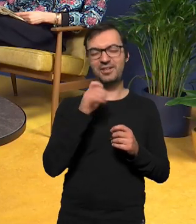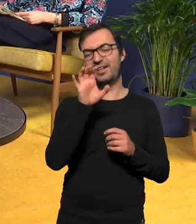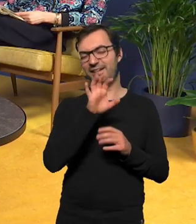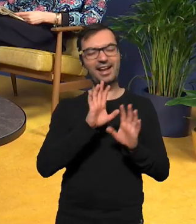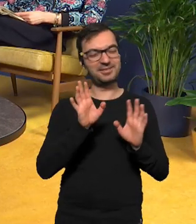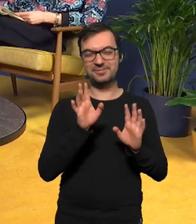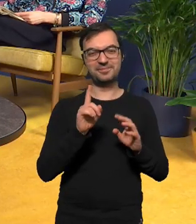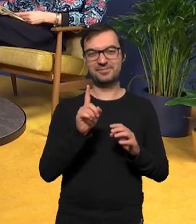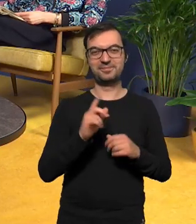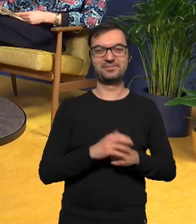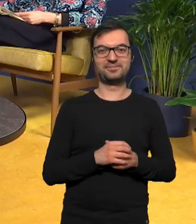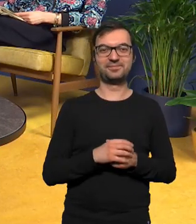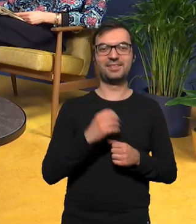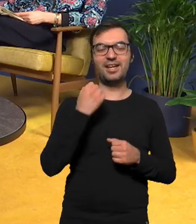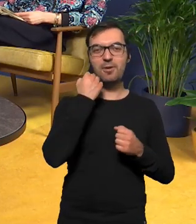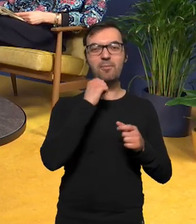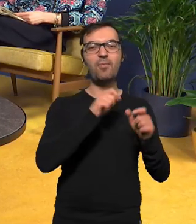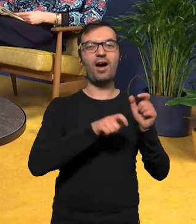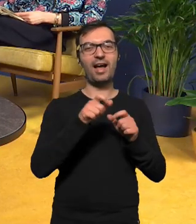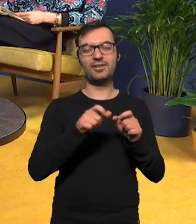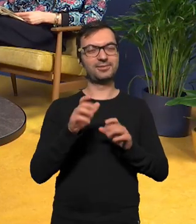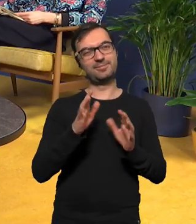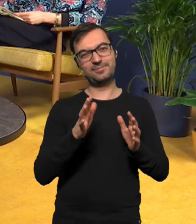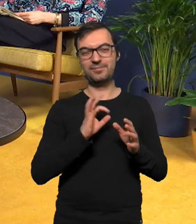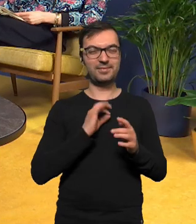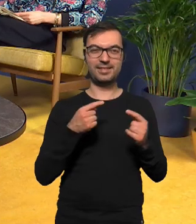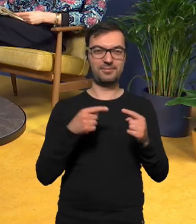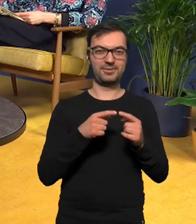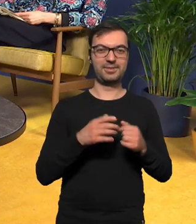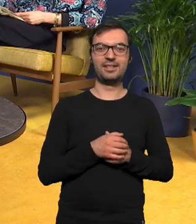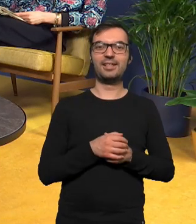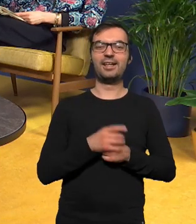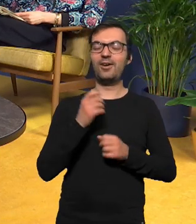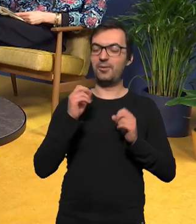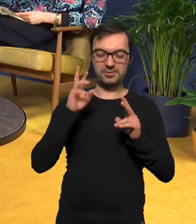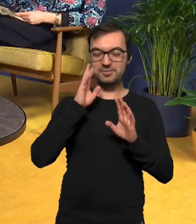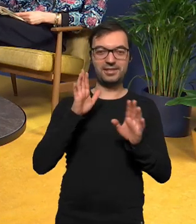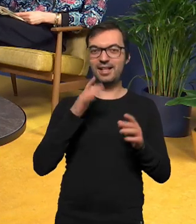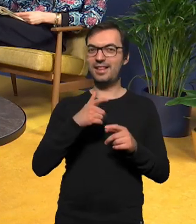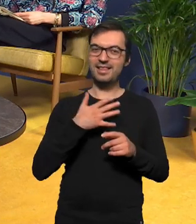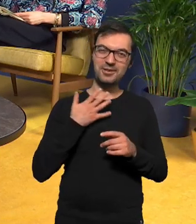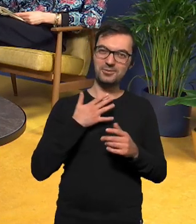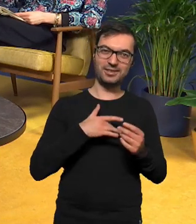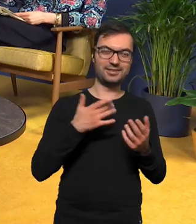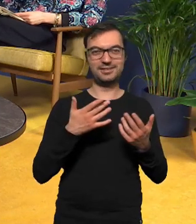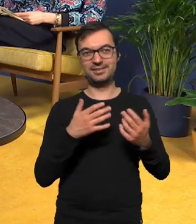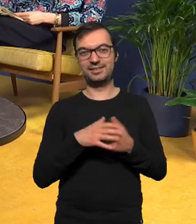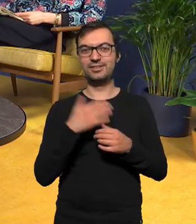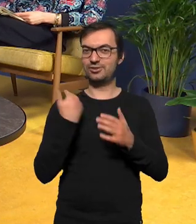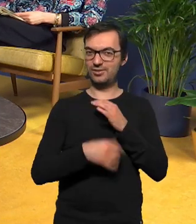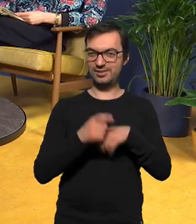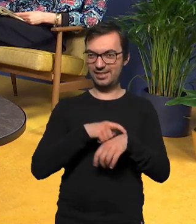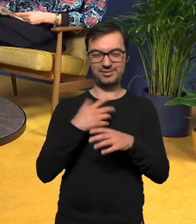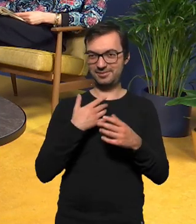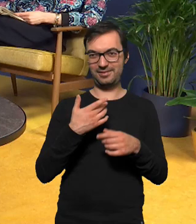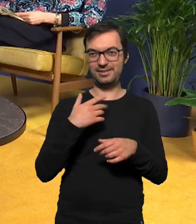natomiast bohaterowie nie do końca są w moim typie rozumiem, ale jakby nie masz takiego poczucia utraty czasu?